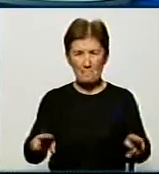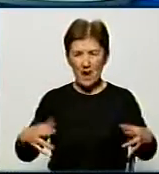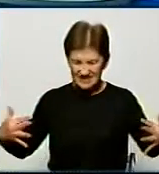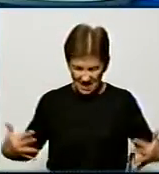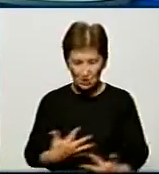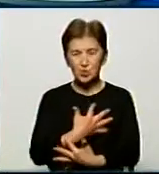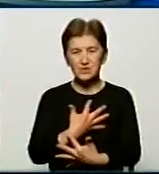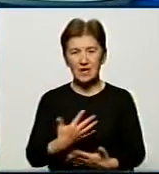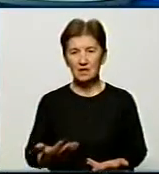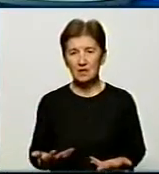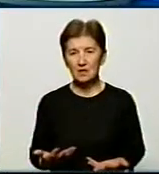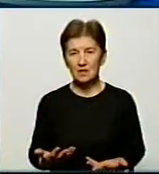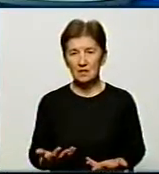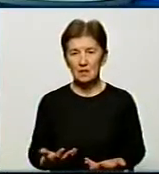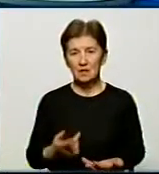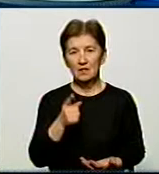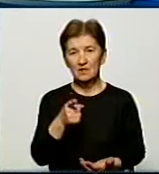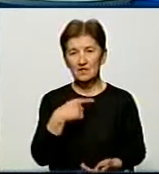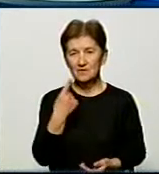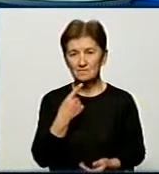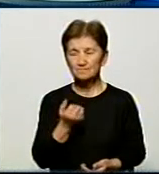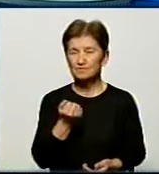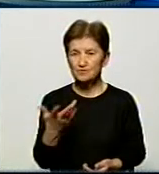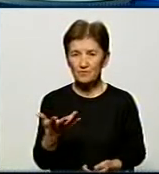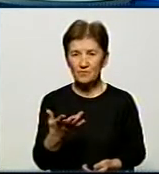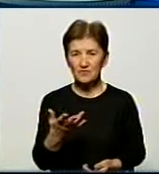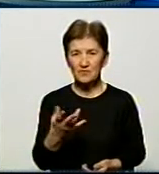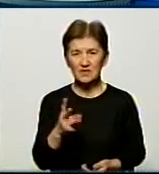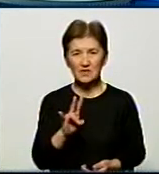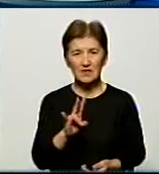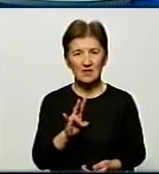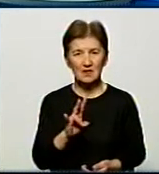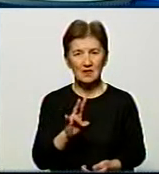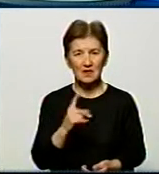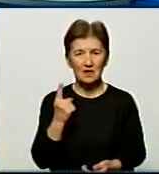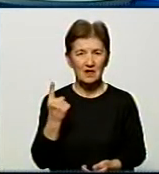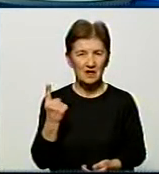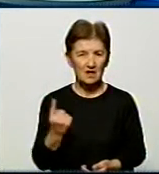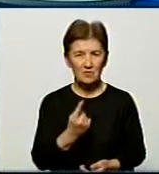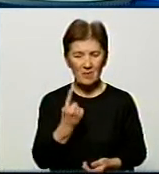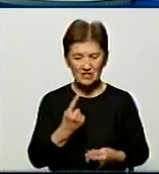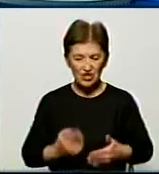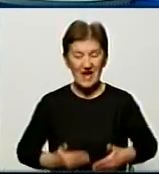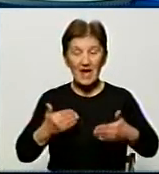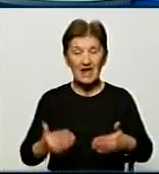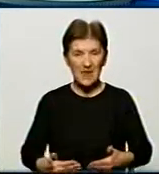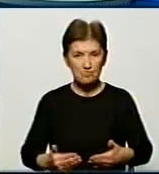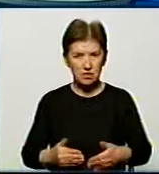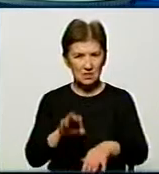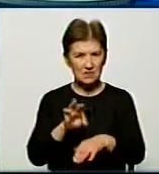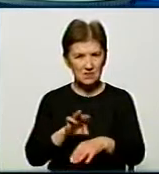Я завжди кажу, вже скільки працюю, стільки і кажу, що на перших етапах захворювання